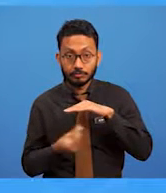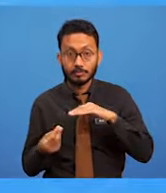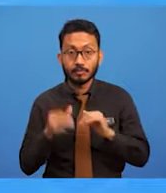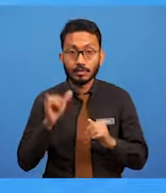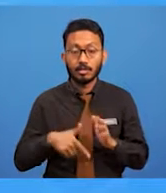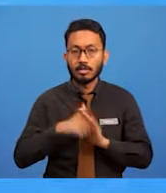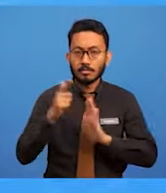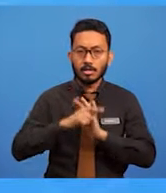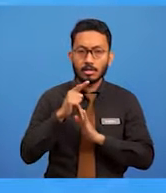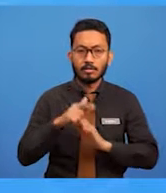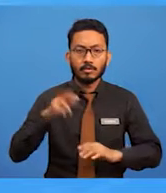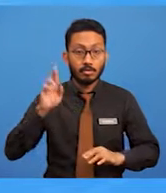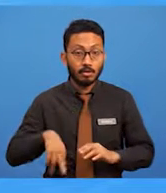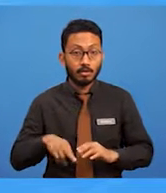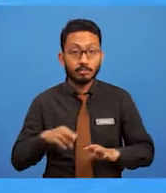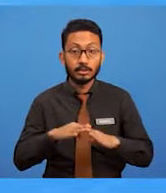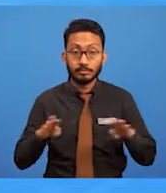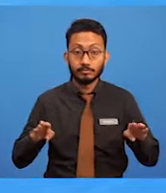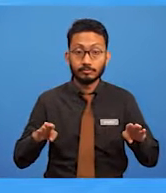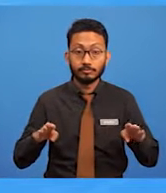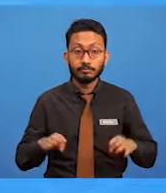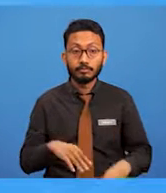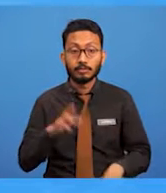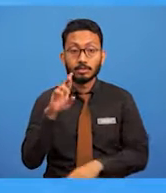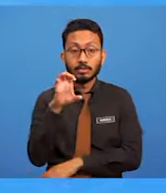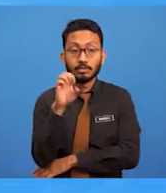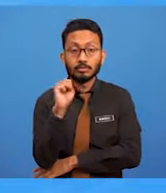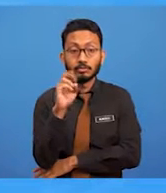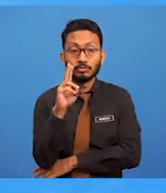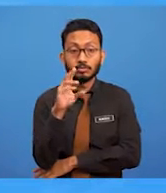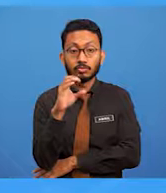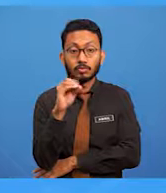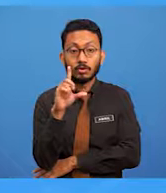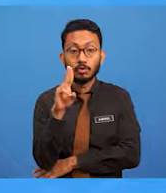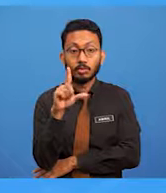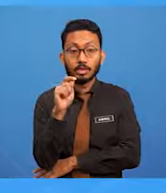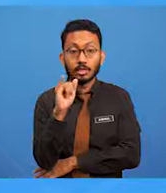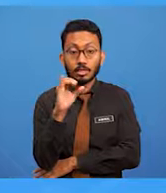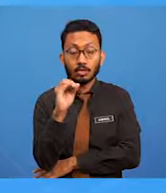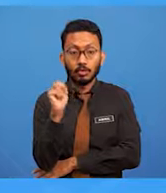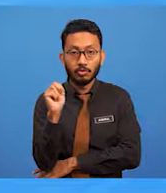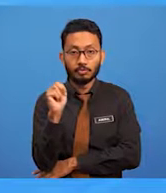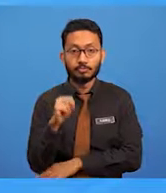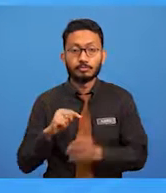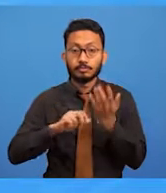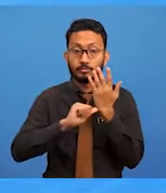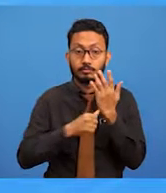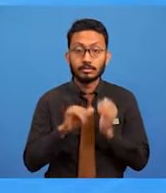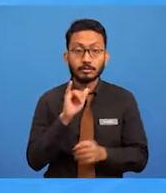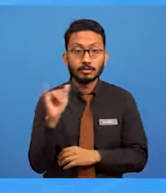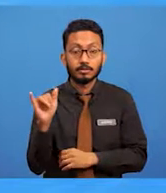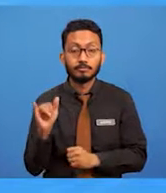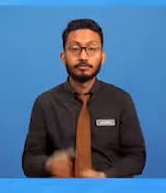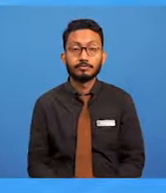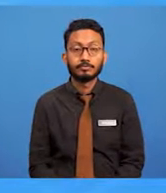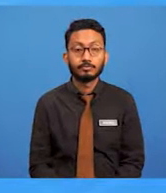rendah berbanding dengan resolution asalnya. Anda sudah faham dengan jenis image